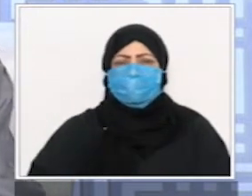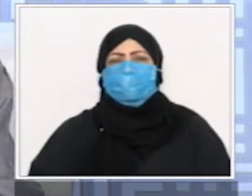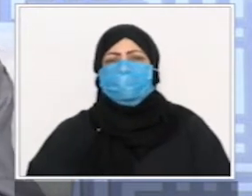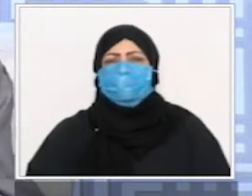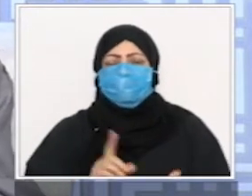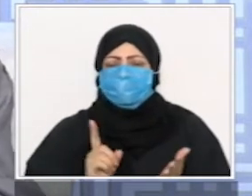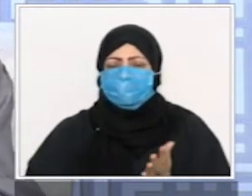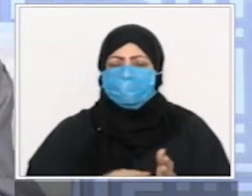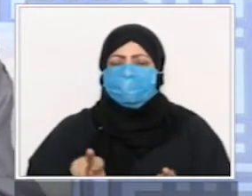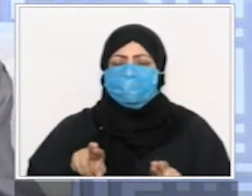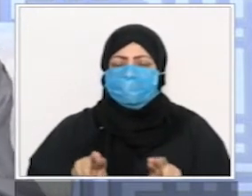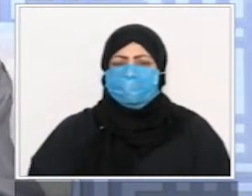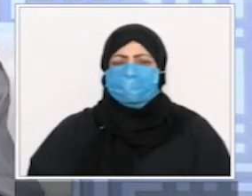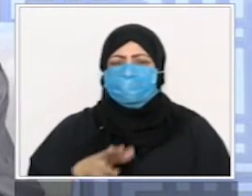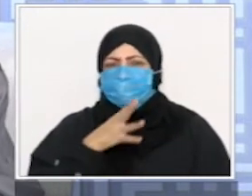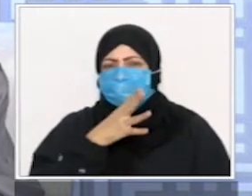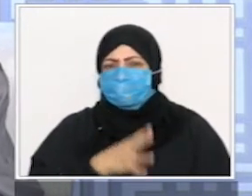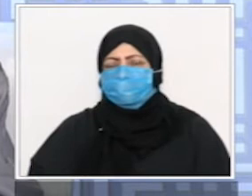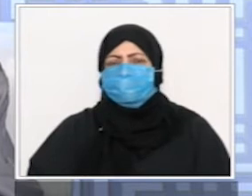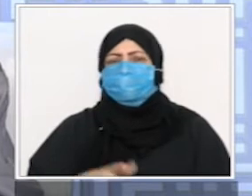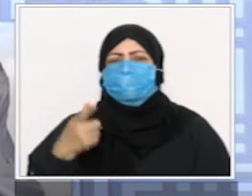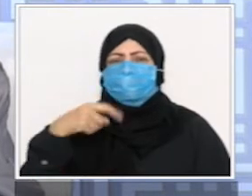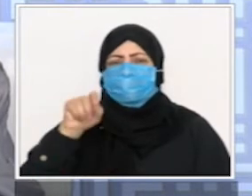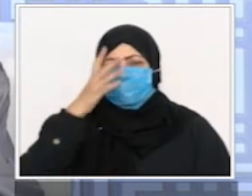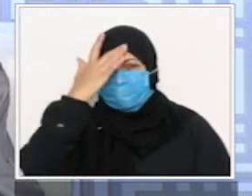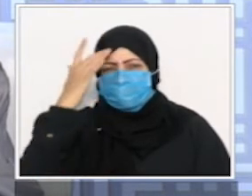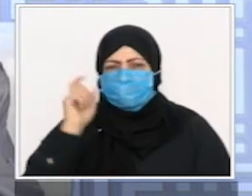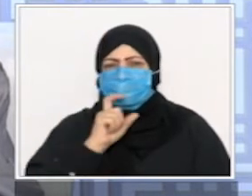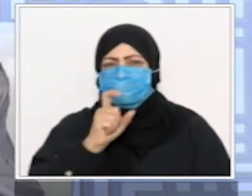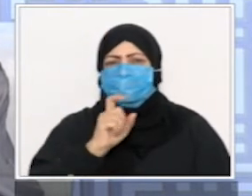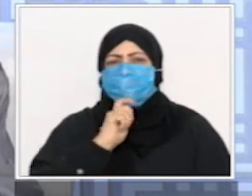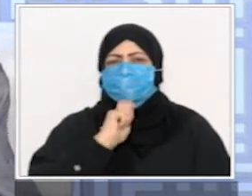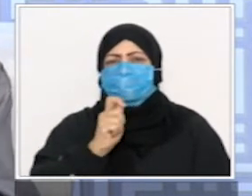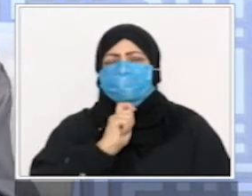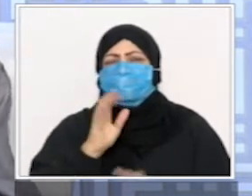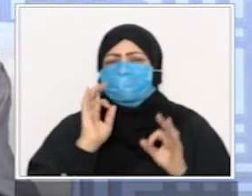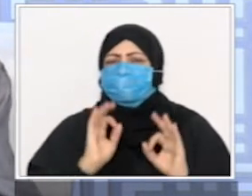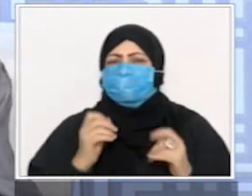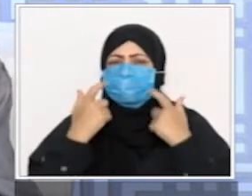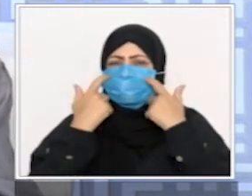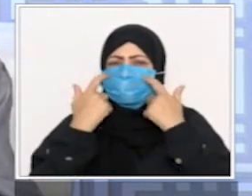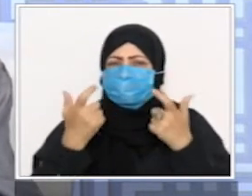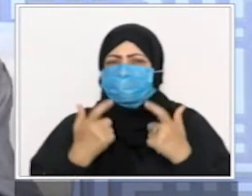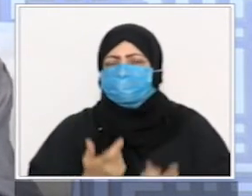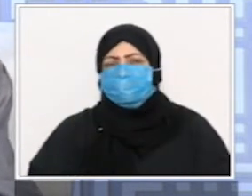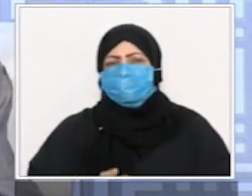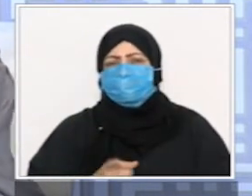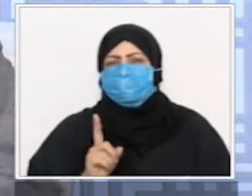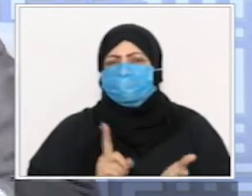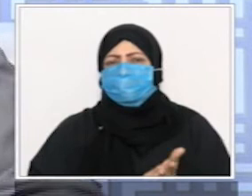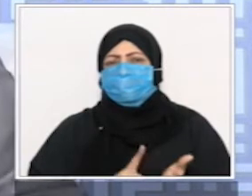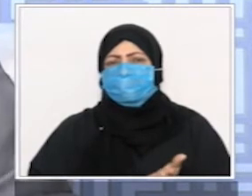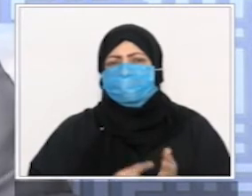خطبا ويا قيمين في المساجد انتبهوا لهذه القضية الأمر هكذا الأمر لا يوخد عبثا